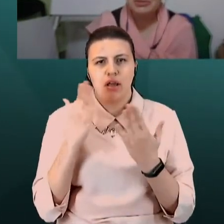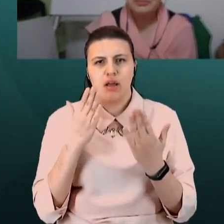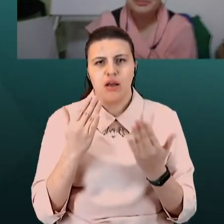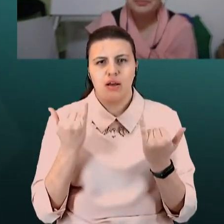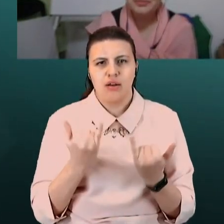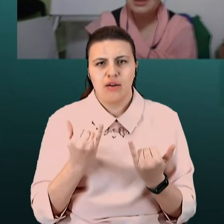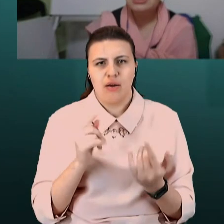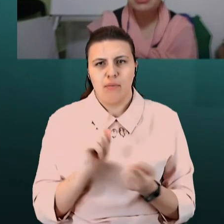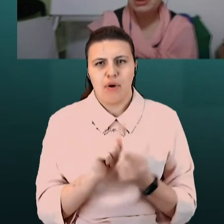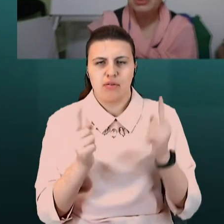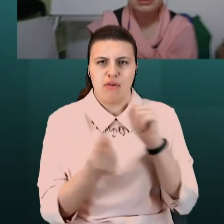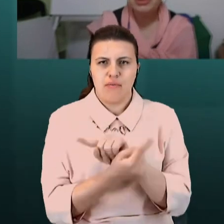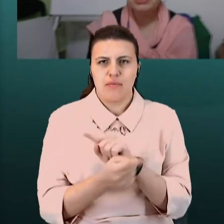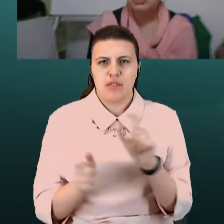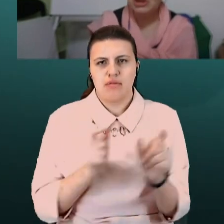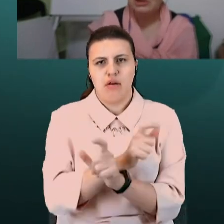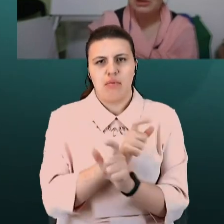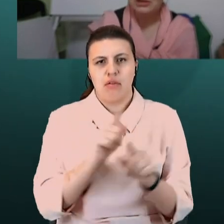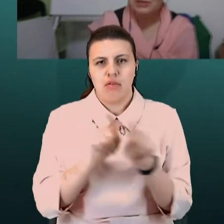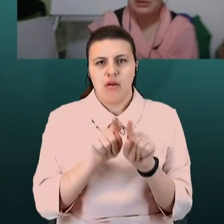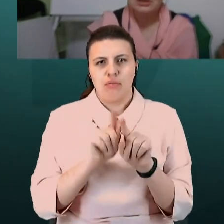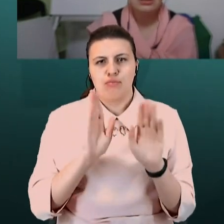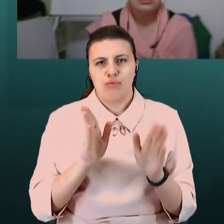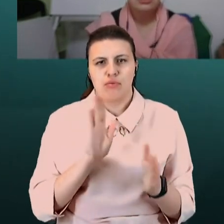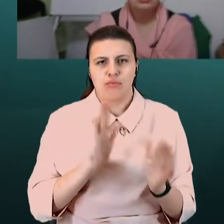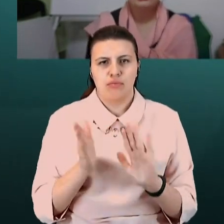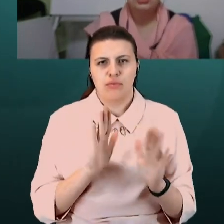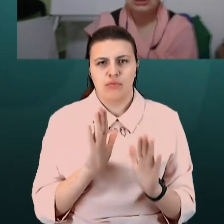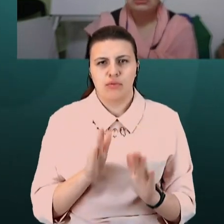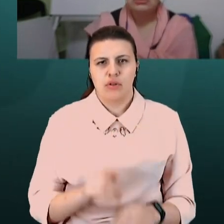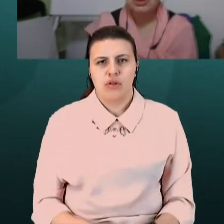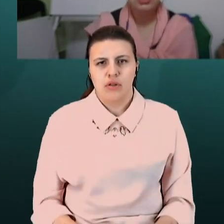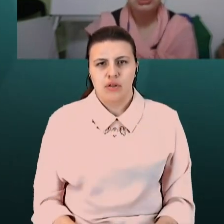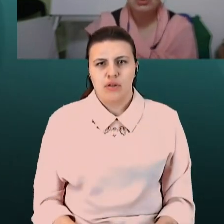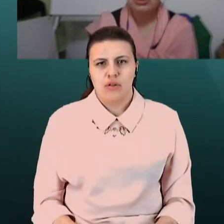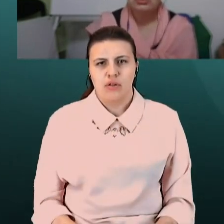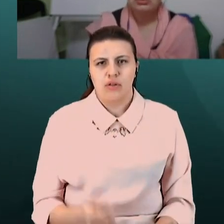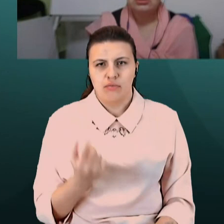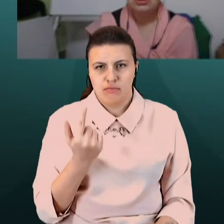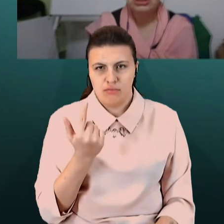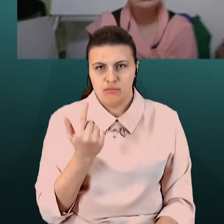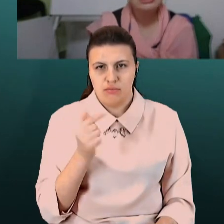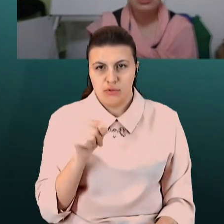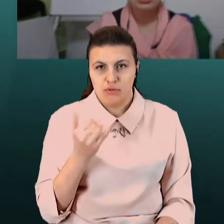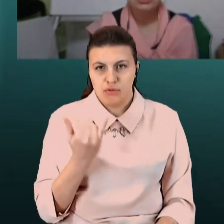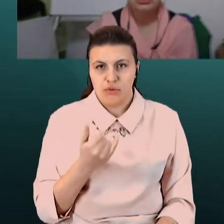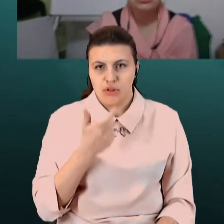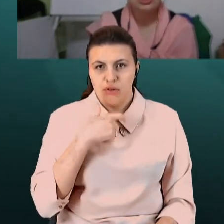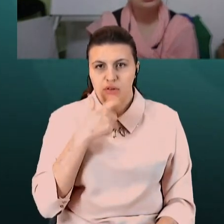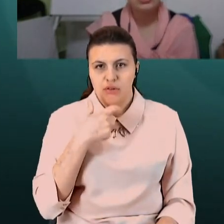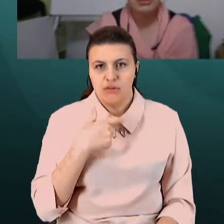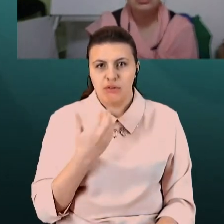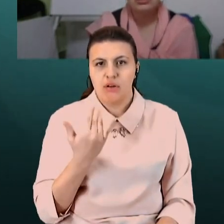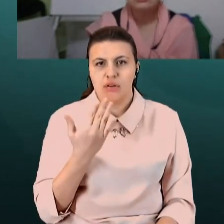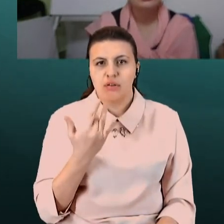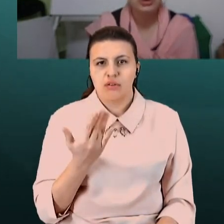місцями. І це буде приблизно так виглядати. А ну, йди сюди. Ти сьогодні їв морозиву? Ти скільки морозива сьогодні їв?